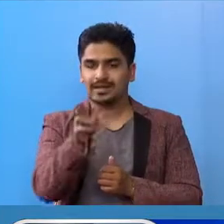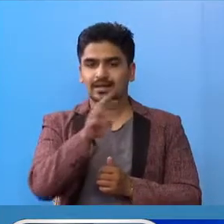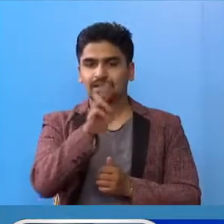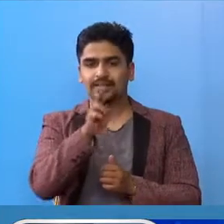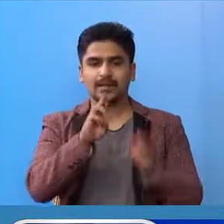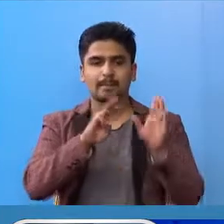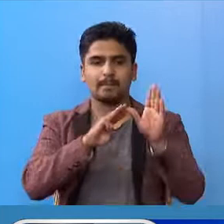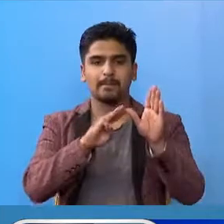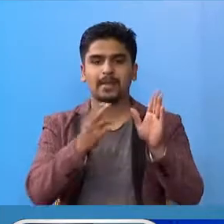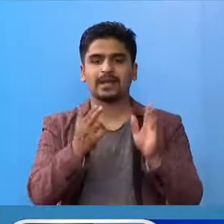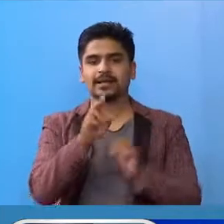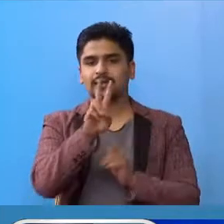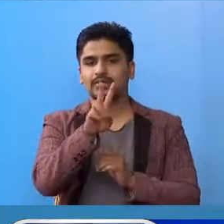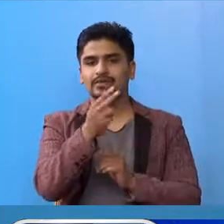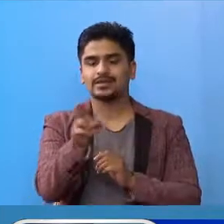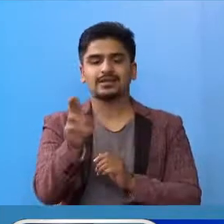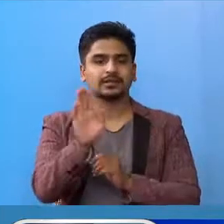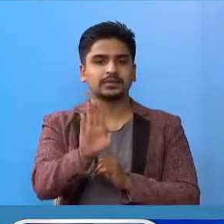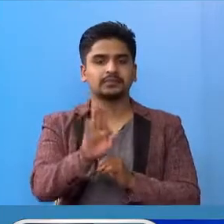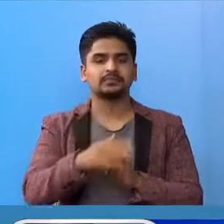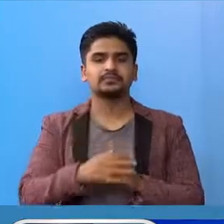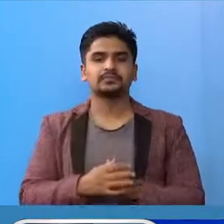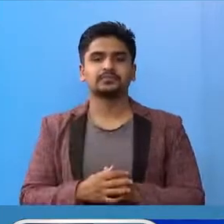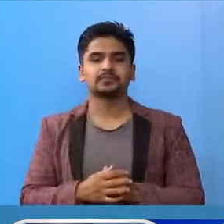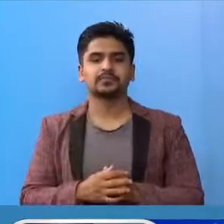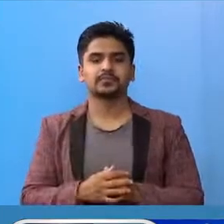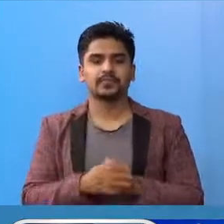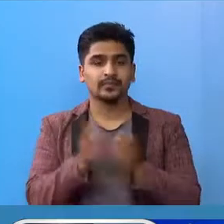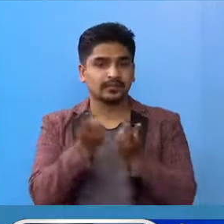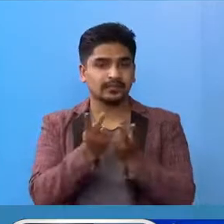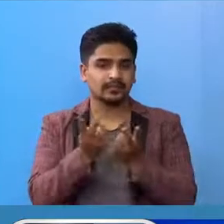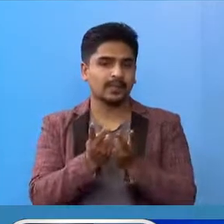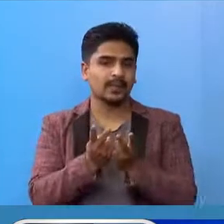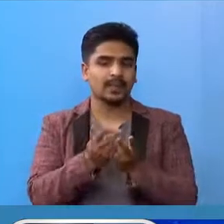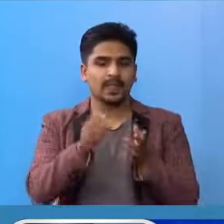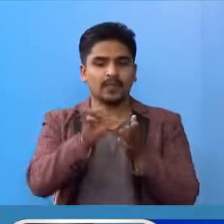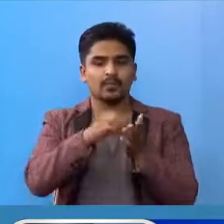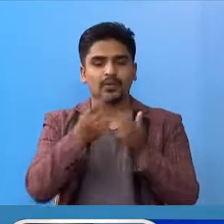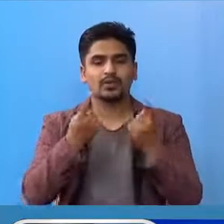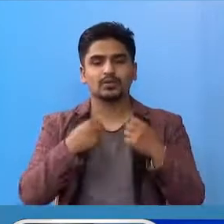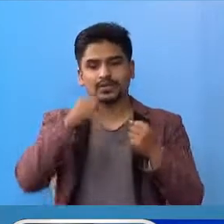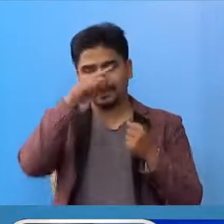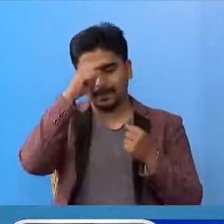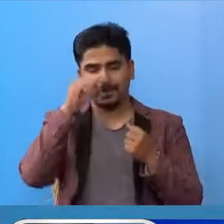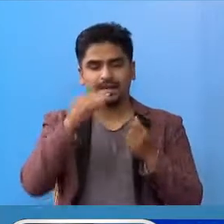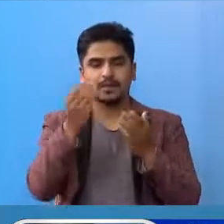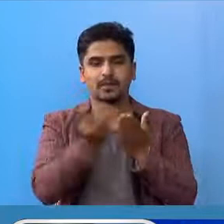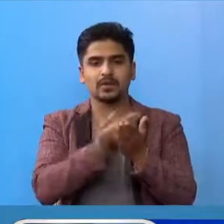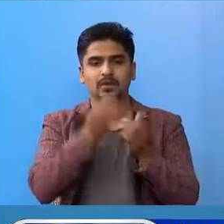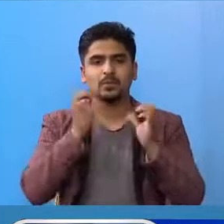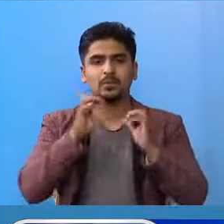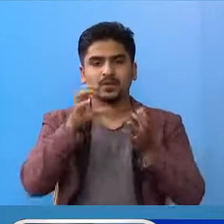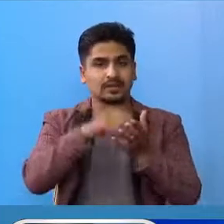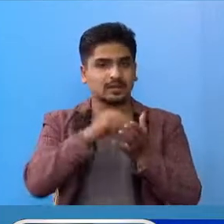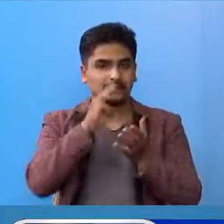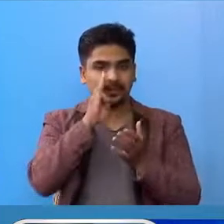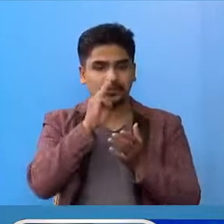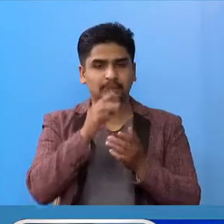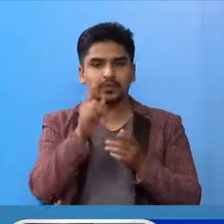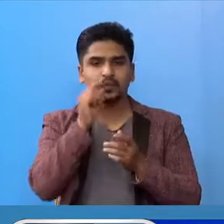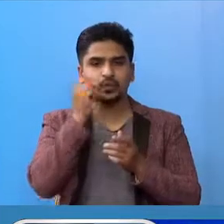र म्यक्दी का दुई जना हुनुचा। एसे ही गरी पोखरा स्वास्थ विग्यान प्रतिस्ठान प्रयोक साला मा